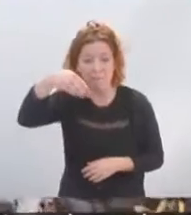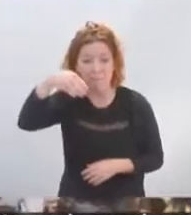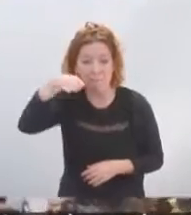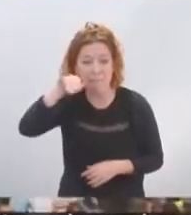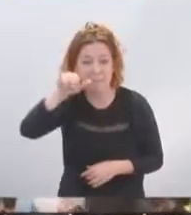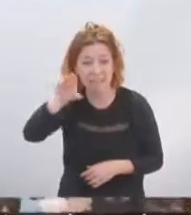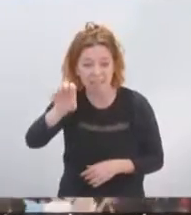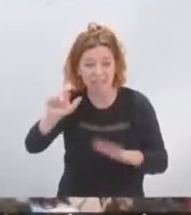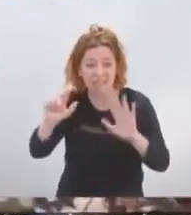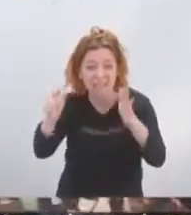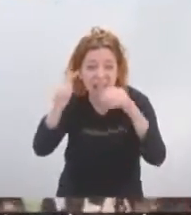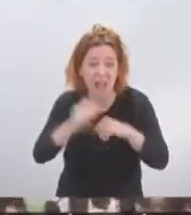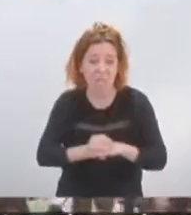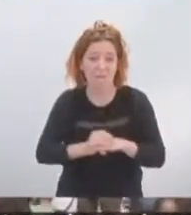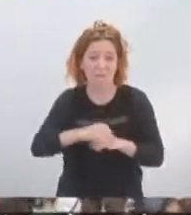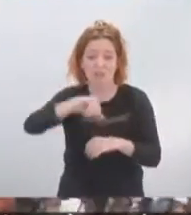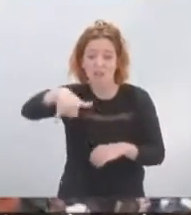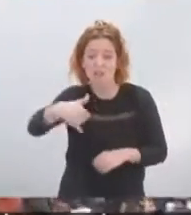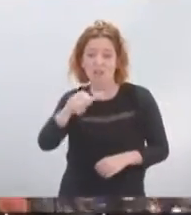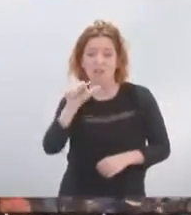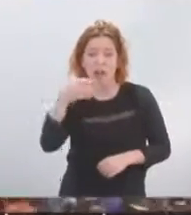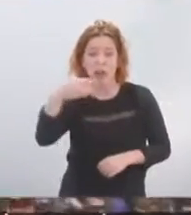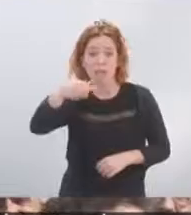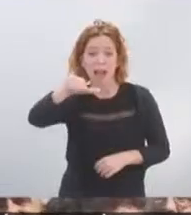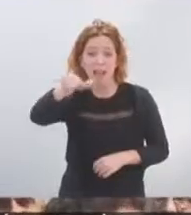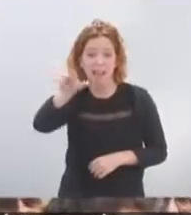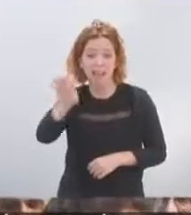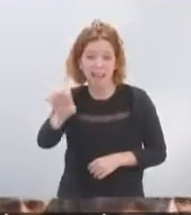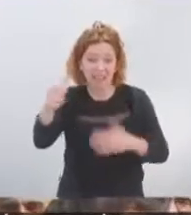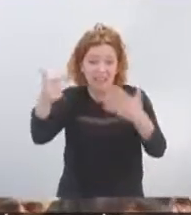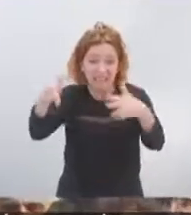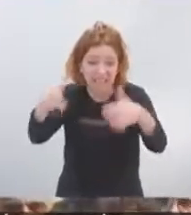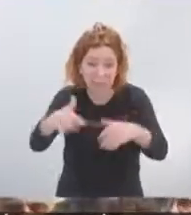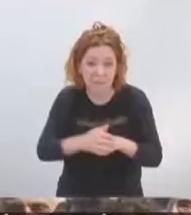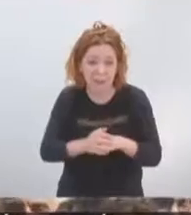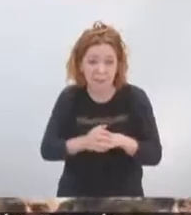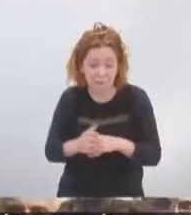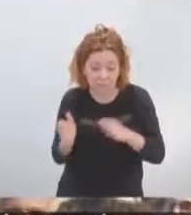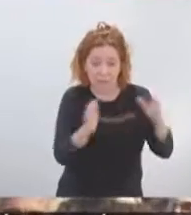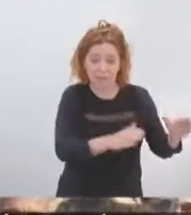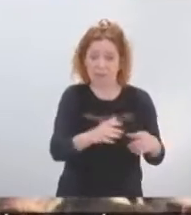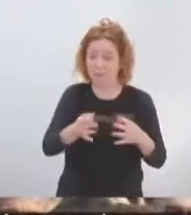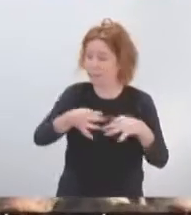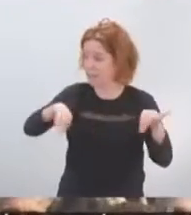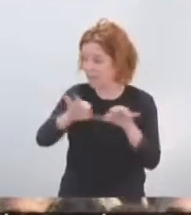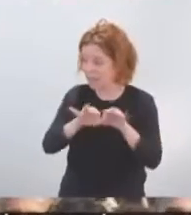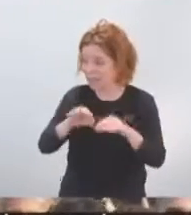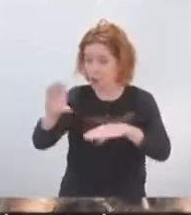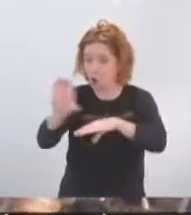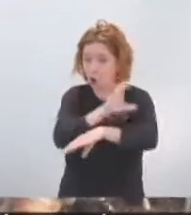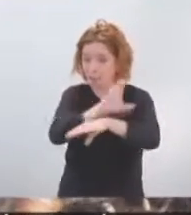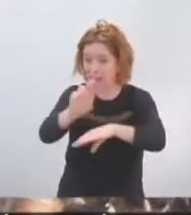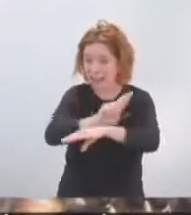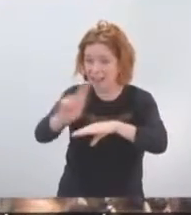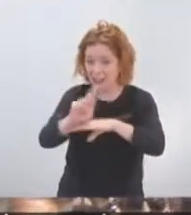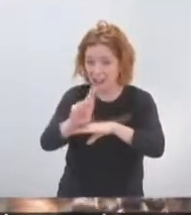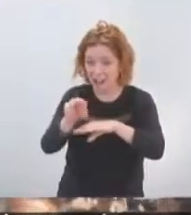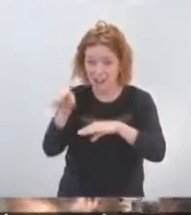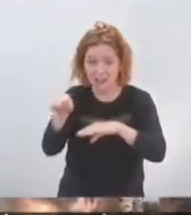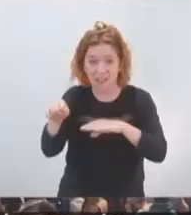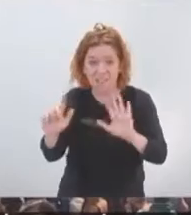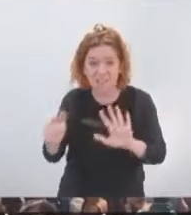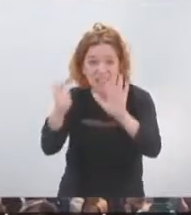de la Jamaïque, qui est 10e, ou du Costa Rica, qui est 6e. Mais à la vérité...